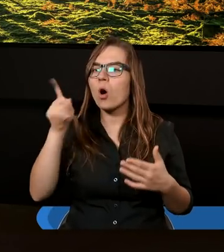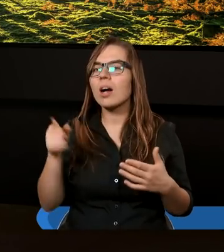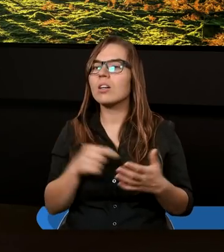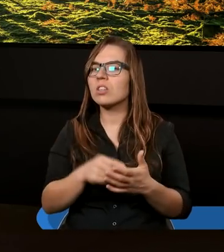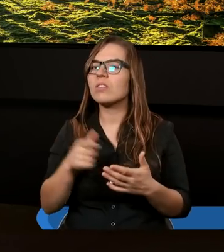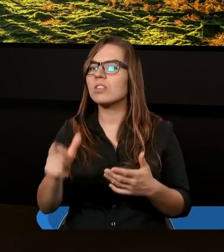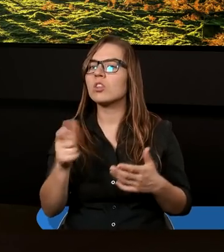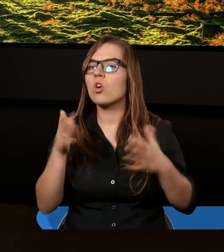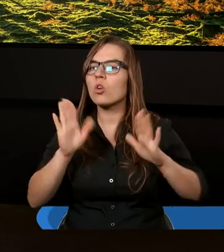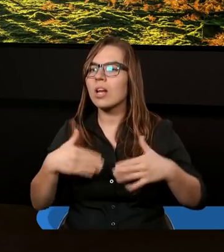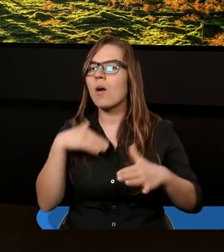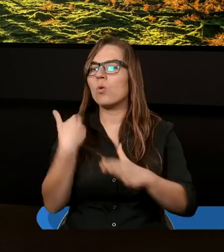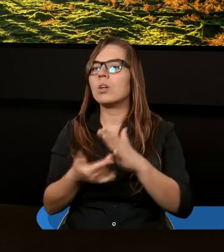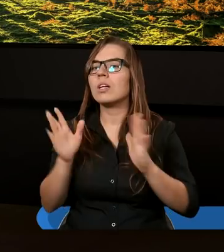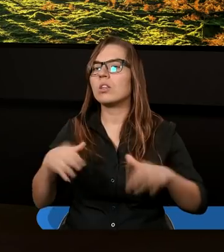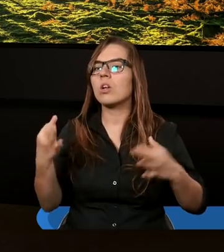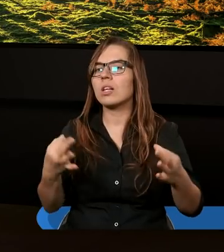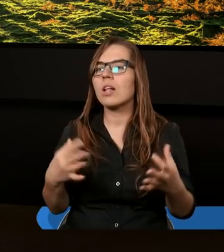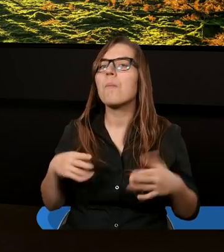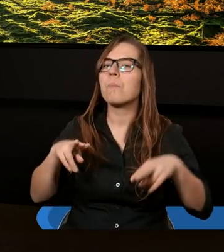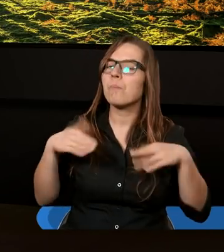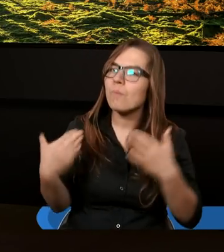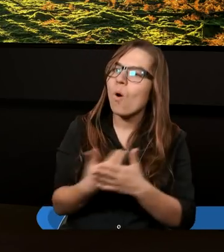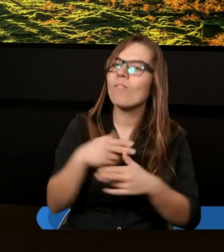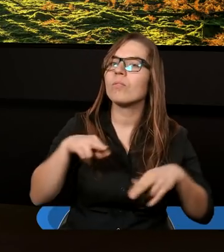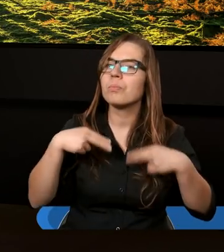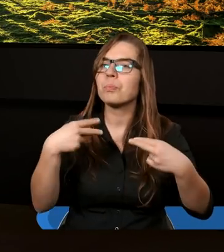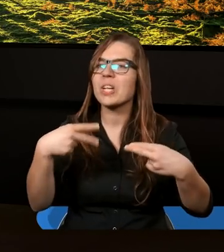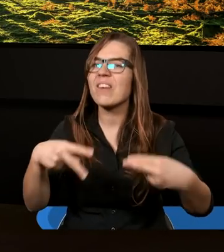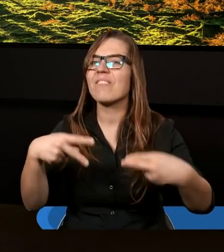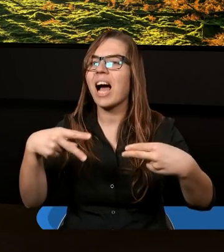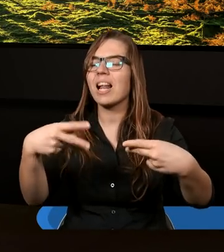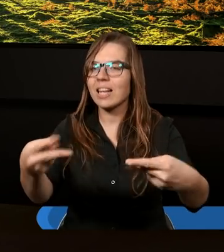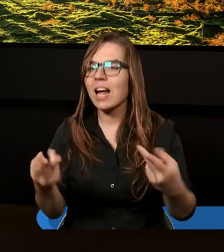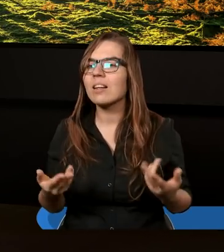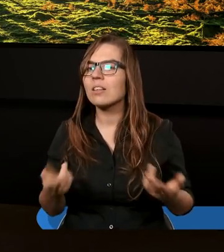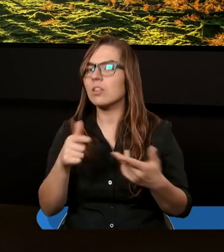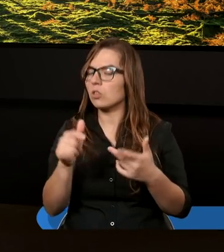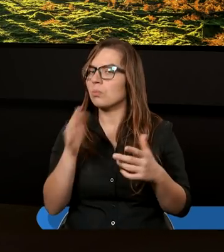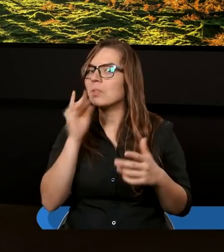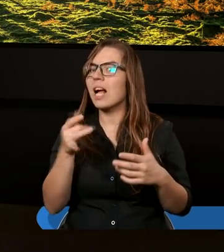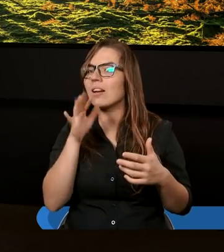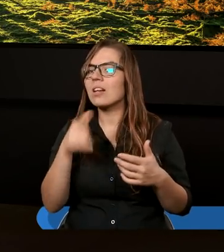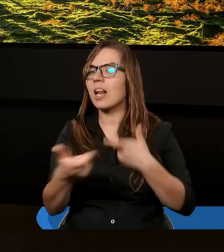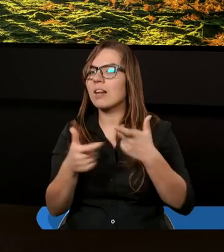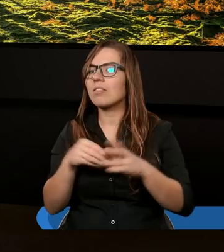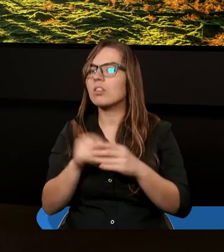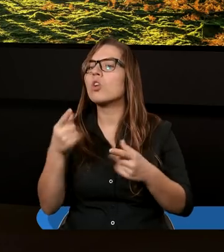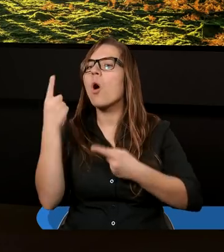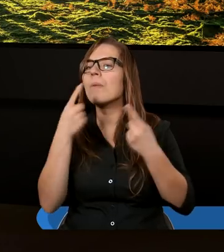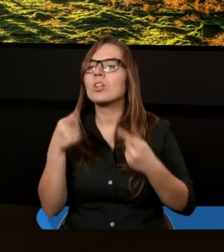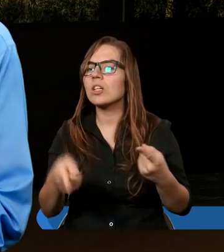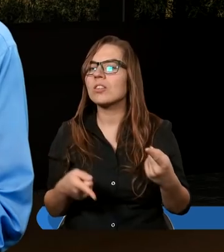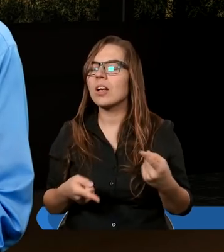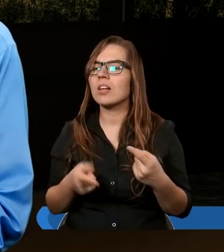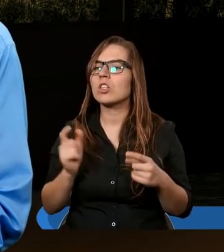Czyli to, co zostaje utracone, zostaje teraz powoli przywracane. Tak mi się przynajmniej wydaje. Nie wiem, co o tym myślicie.